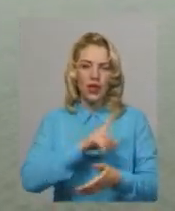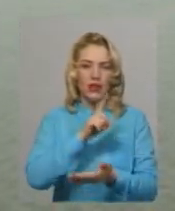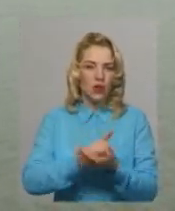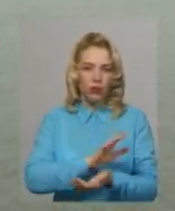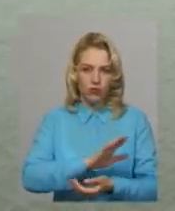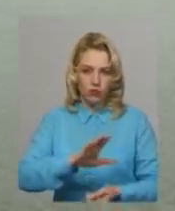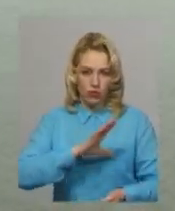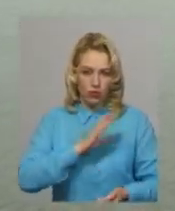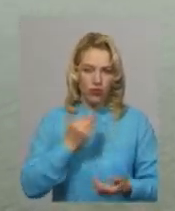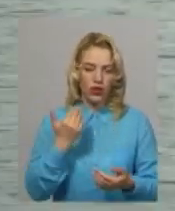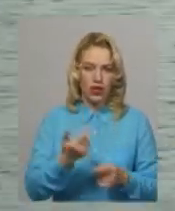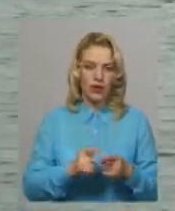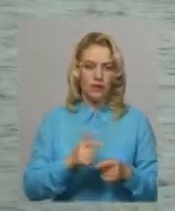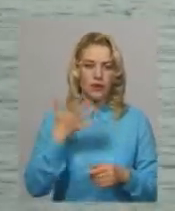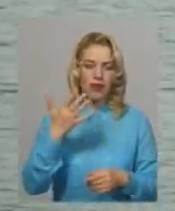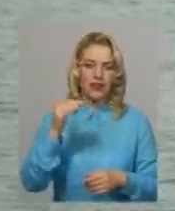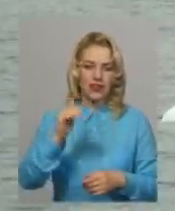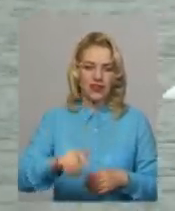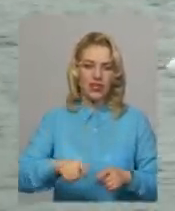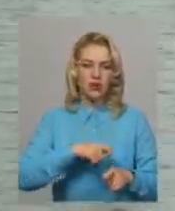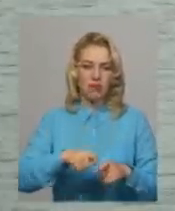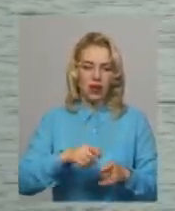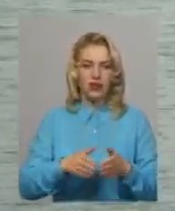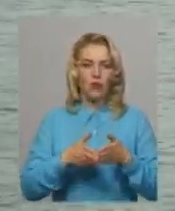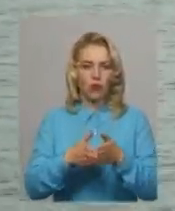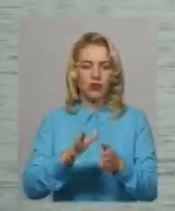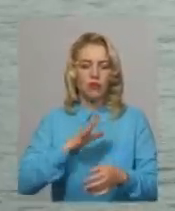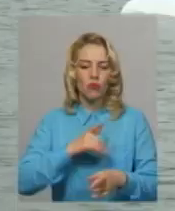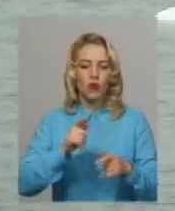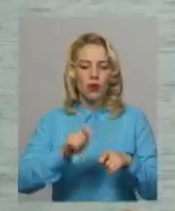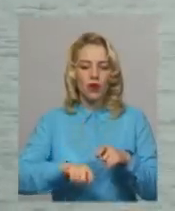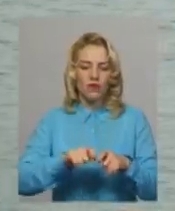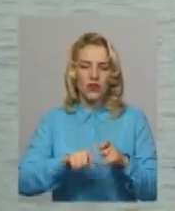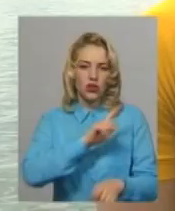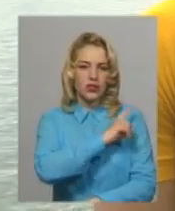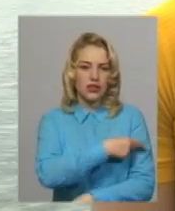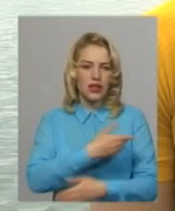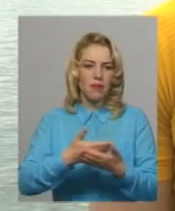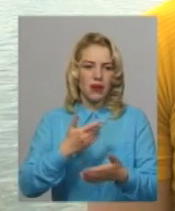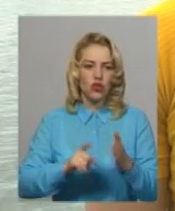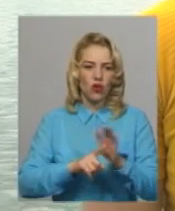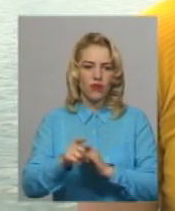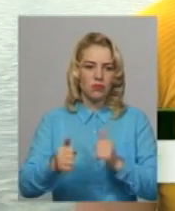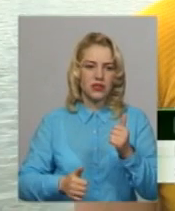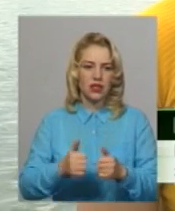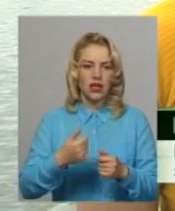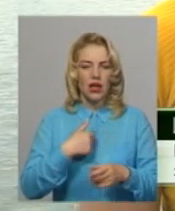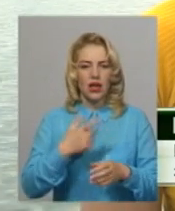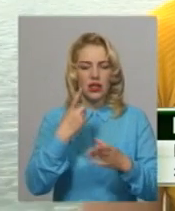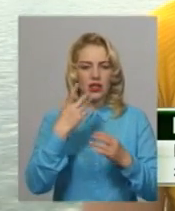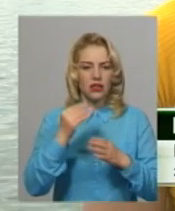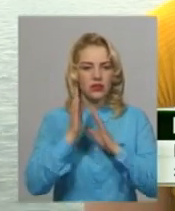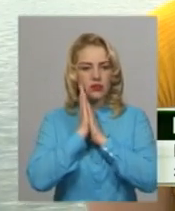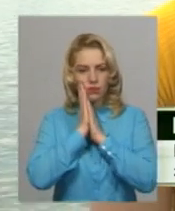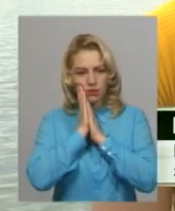висловальниці, її заїзд на 5 тисяч метрів у байдарці-одиночці став перевіркою сил перед новими стартами. Цілий відсипалися після дороги, тому